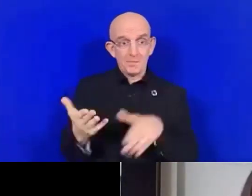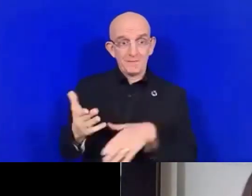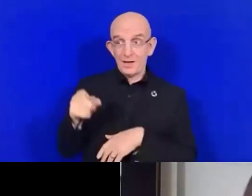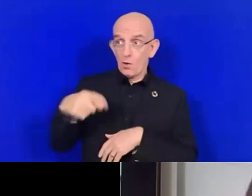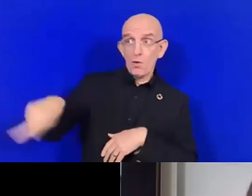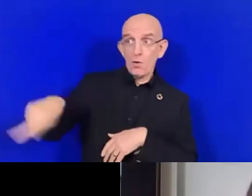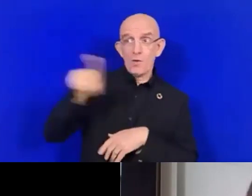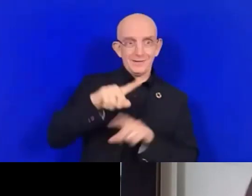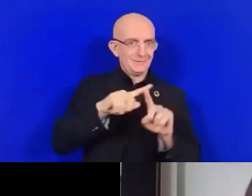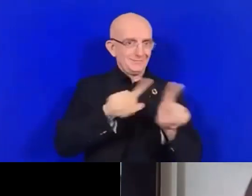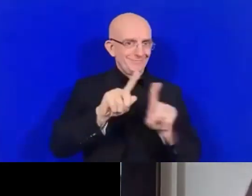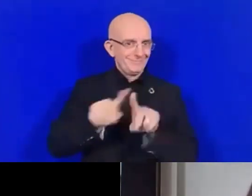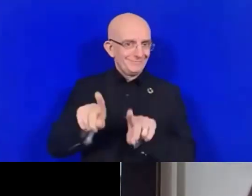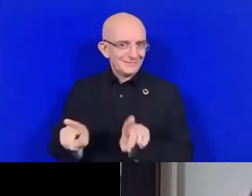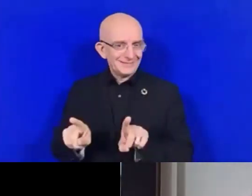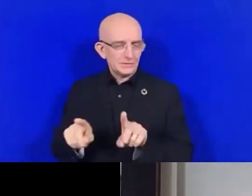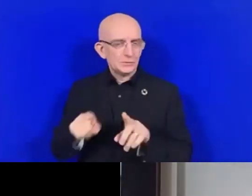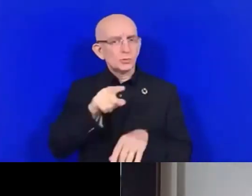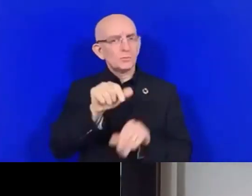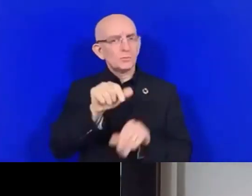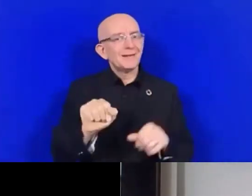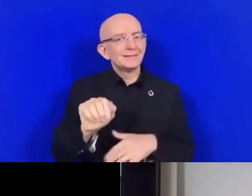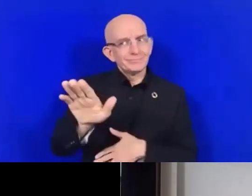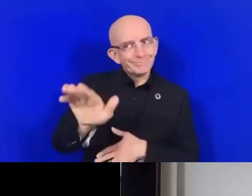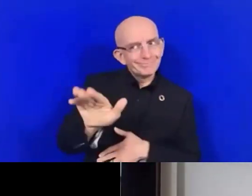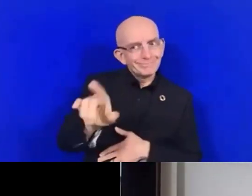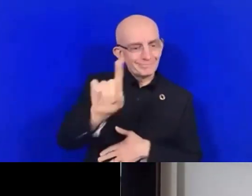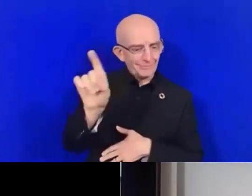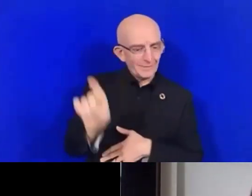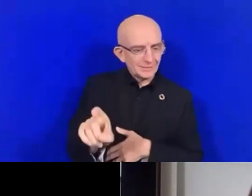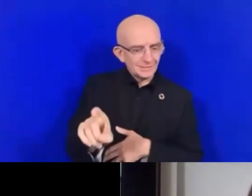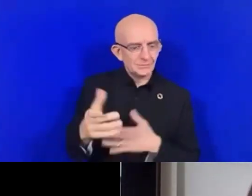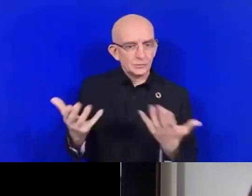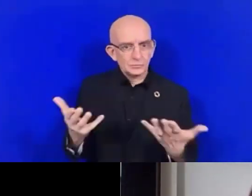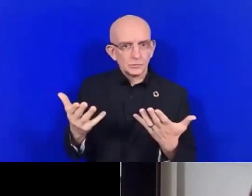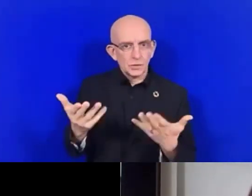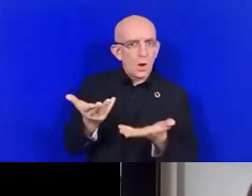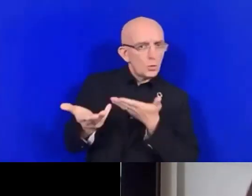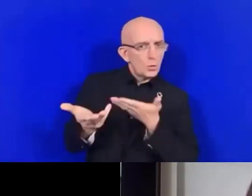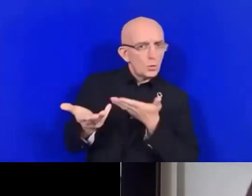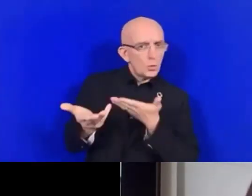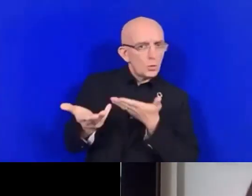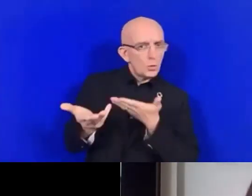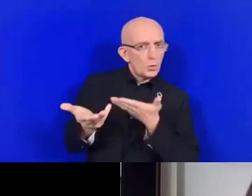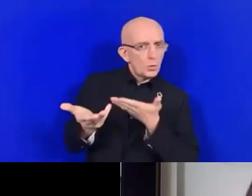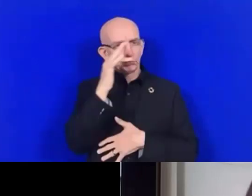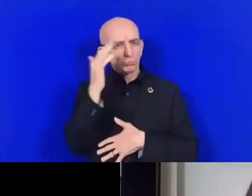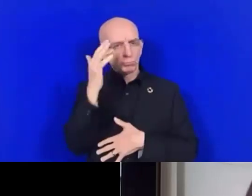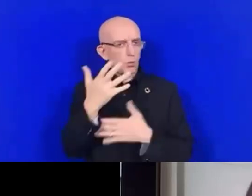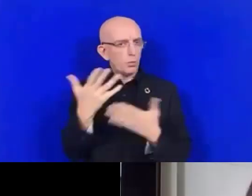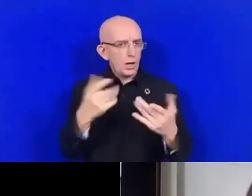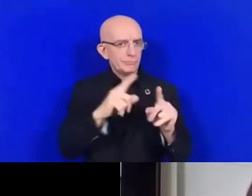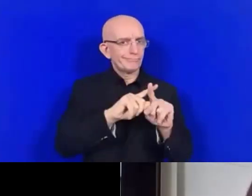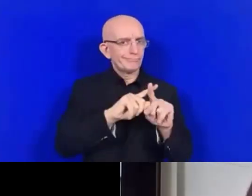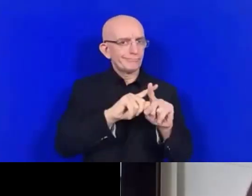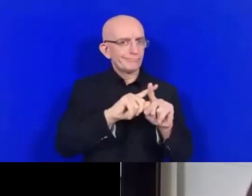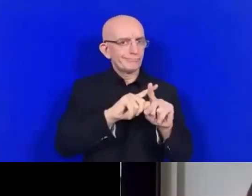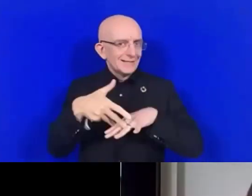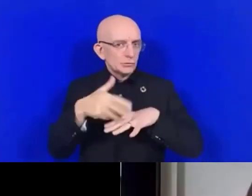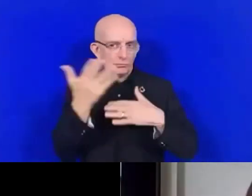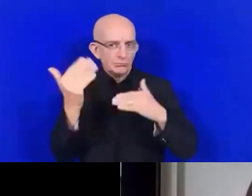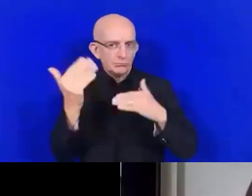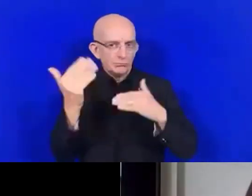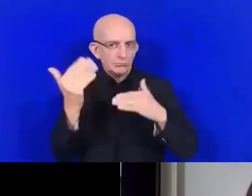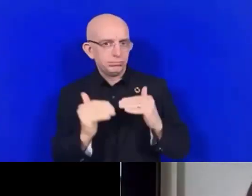couches identitaires. Le troisième point ou la troisième règle est qu'il